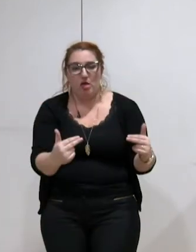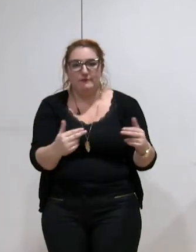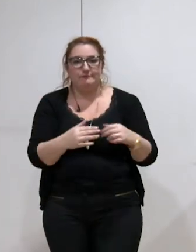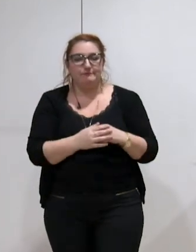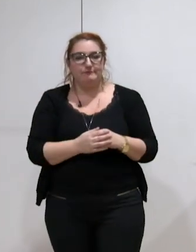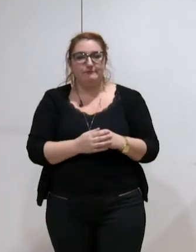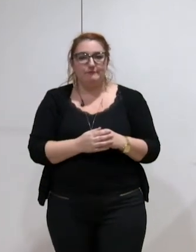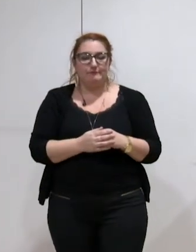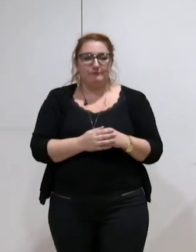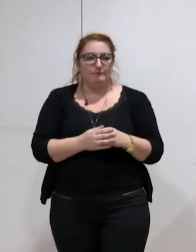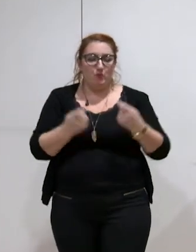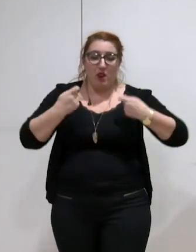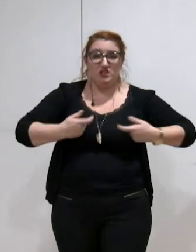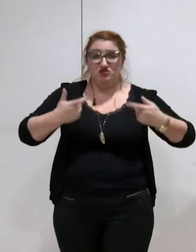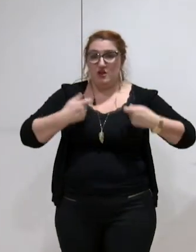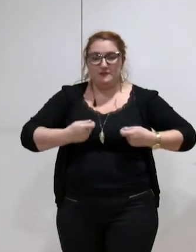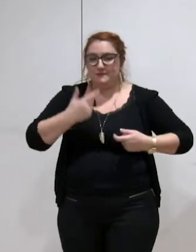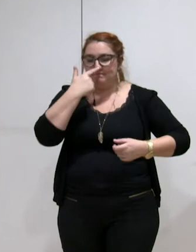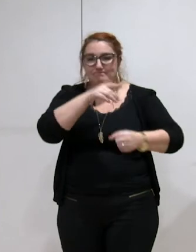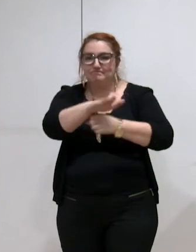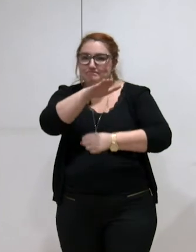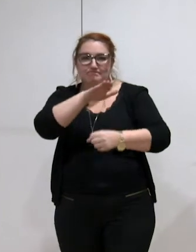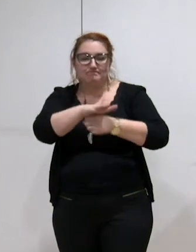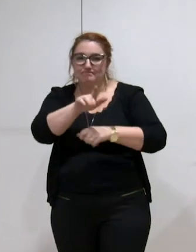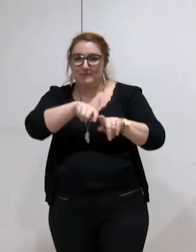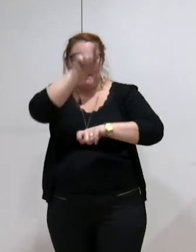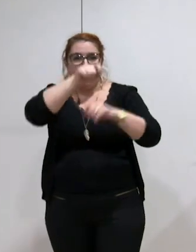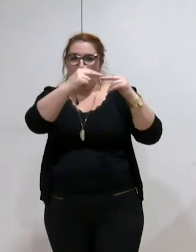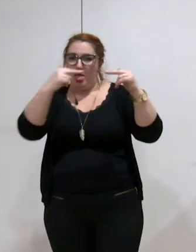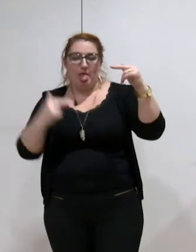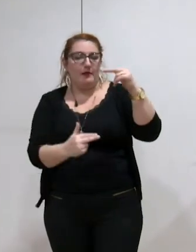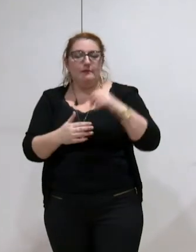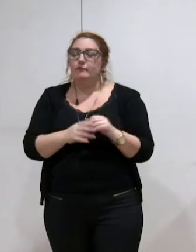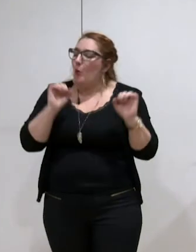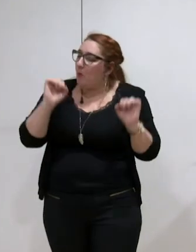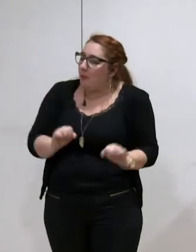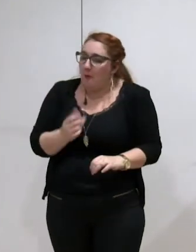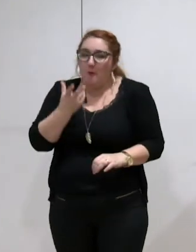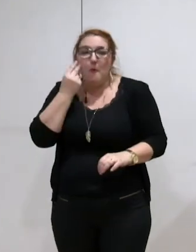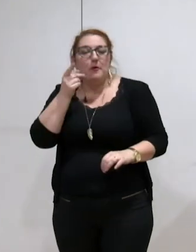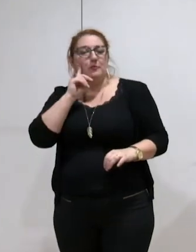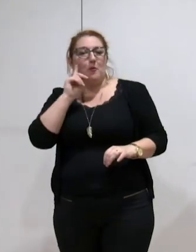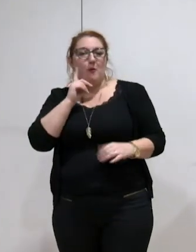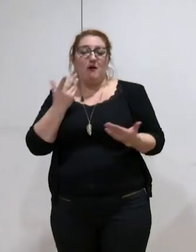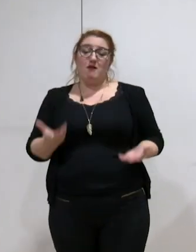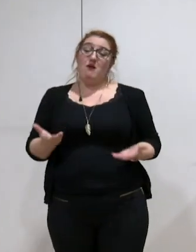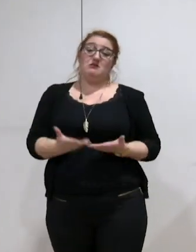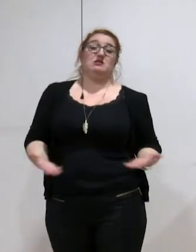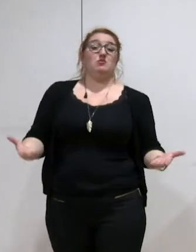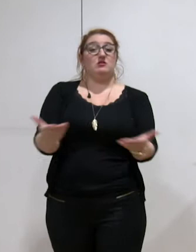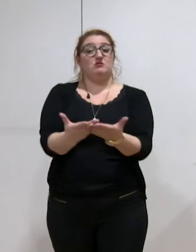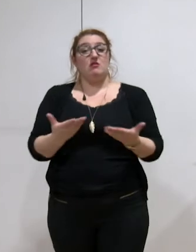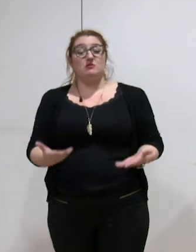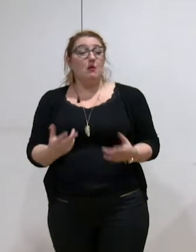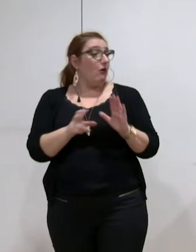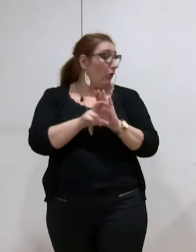été transférées. Ça peut se comprendre dans un contexte où les communes sont soumises les unes et les autres,